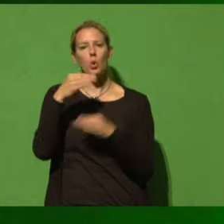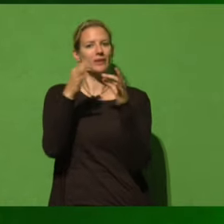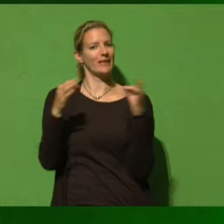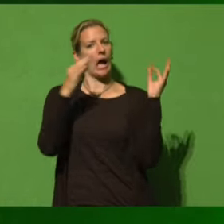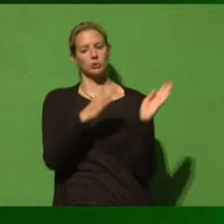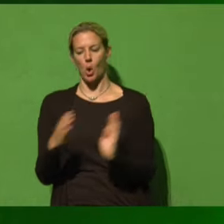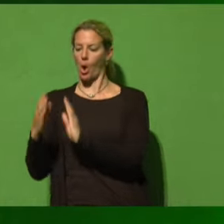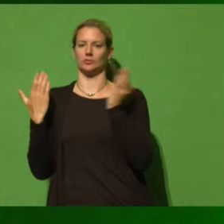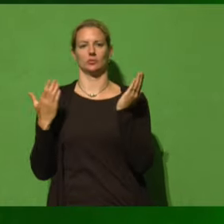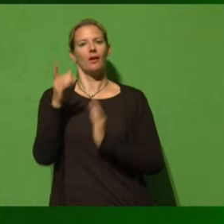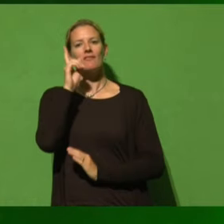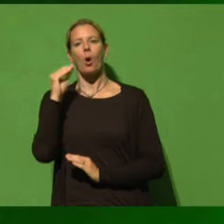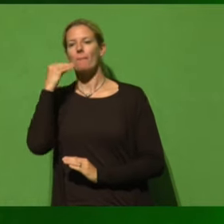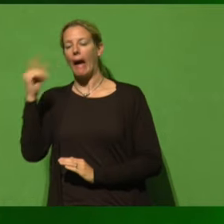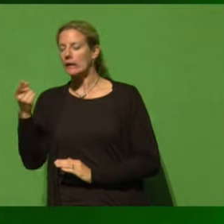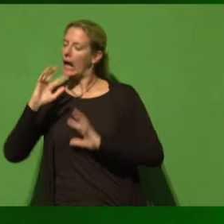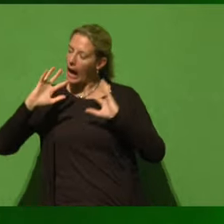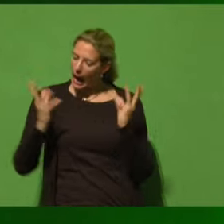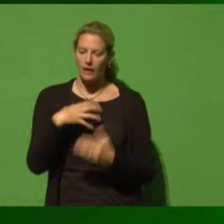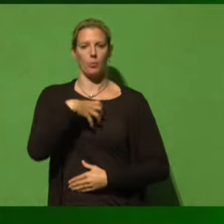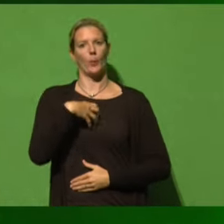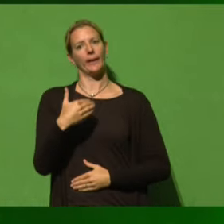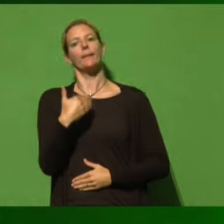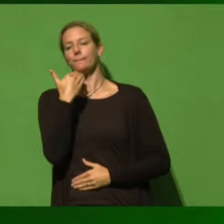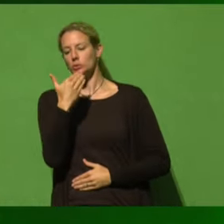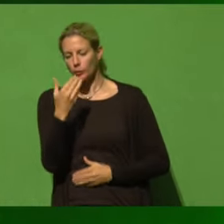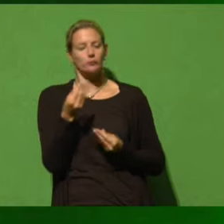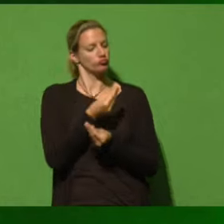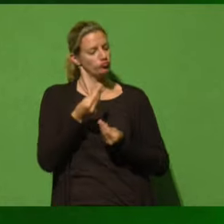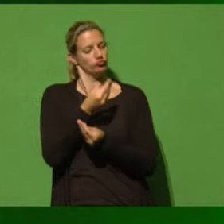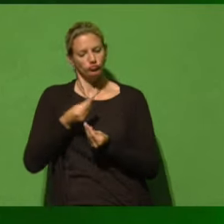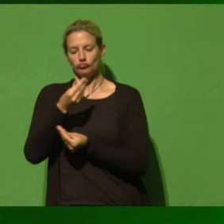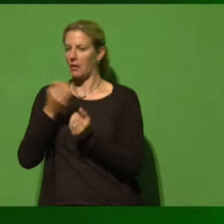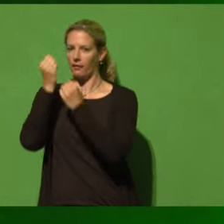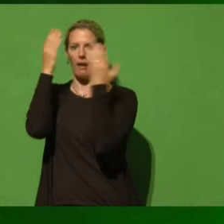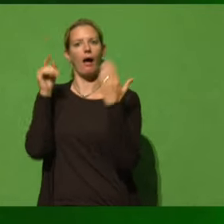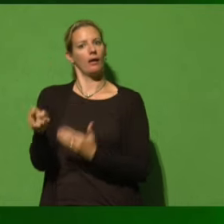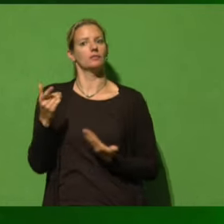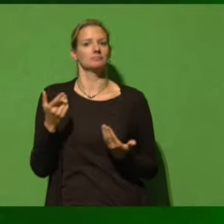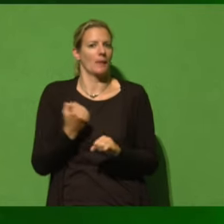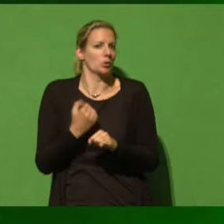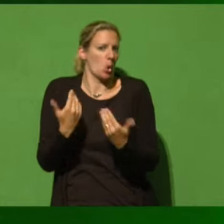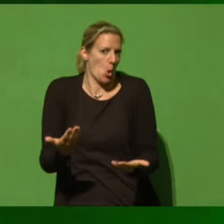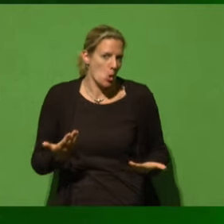Frau Merkel wird alle Probleme ansprechen, ganz sicher nach bestem Wissen und Gewissen wird sie die Probleme ansprechen.